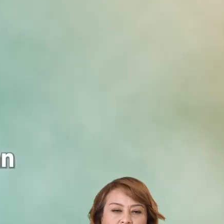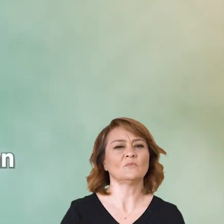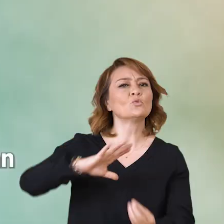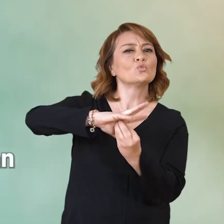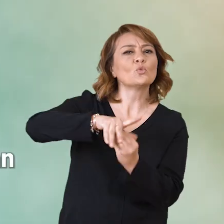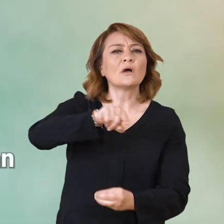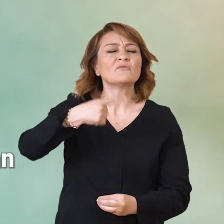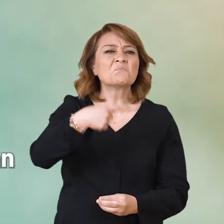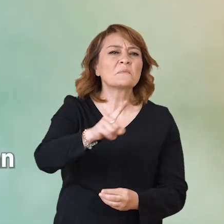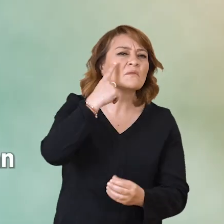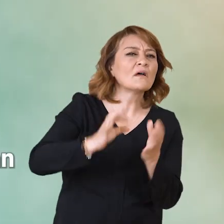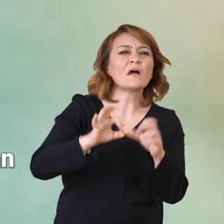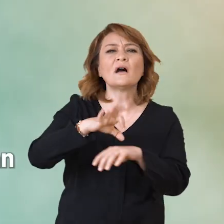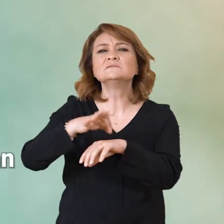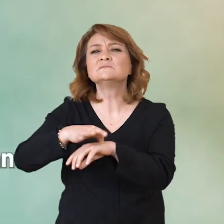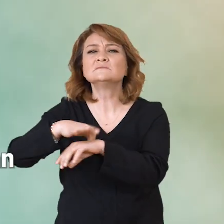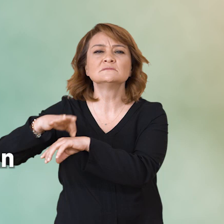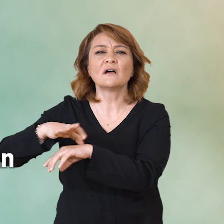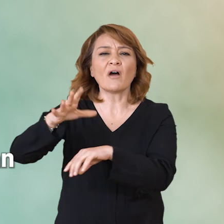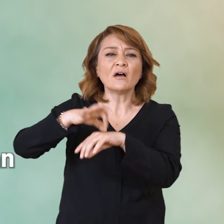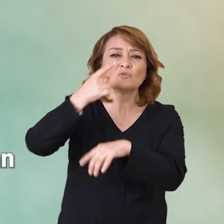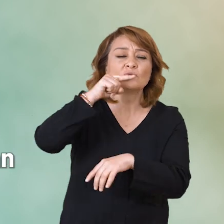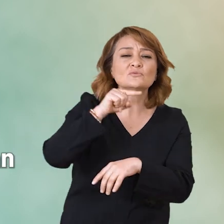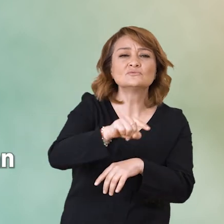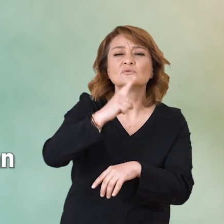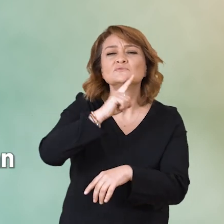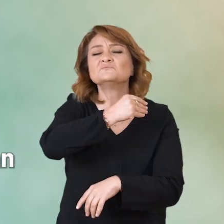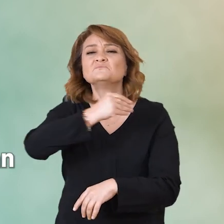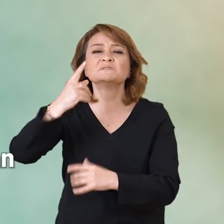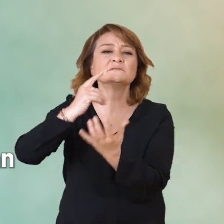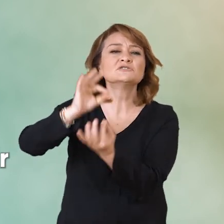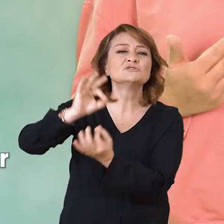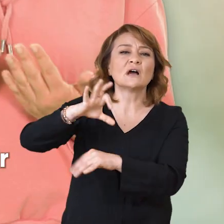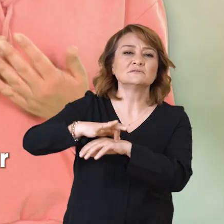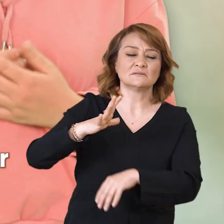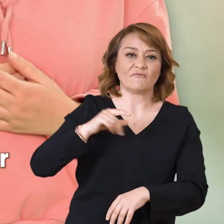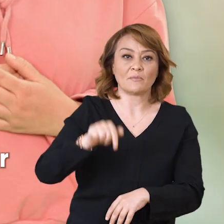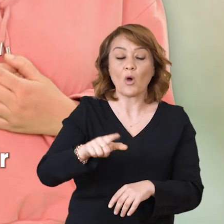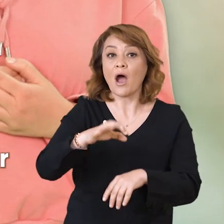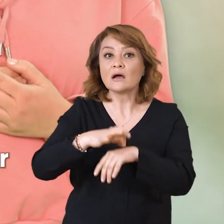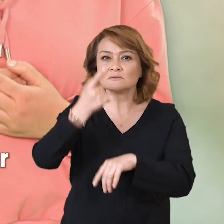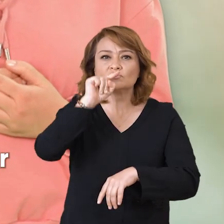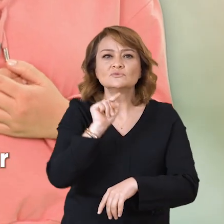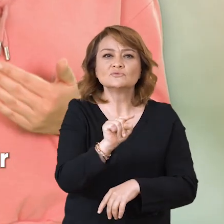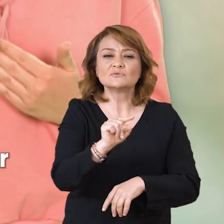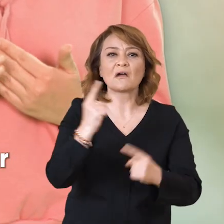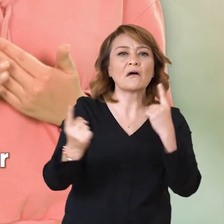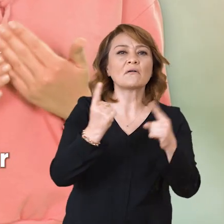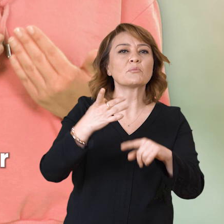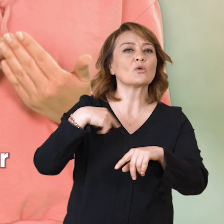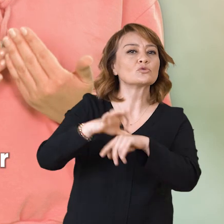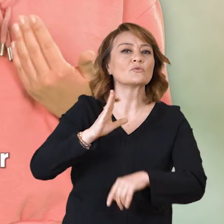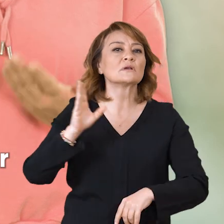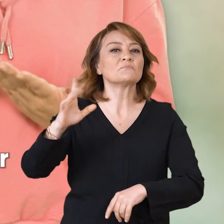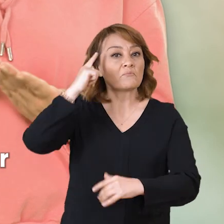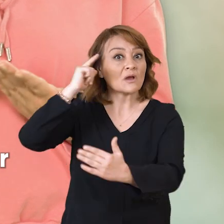Dünyada binlerce hastalık ve hastalıklardan muzdarip yüz milyonlarca kişi var. Eğer hastalıklarınız nedeniyle herhangi bir